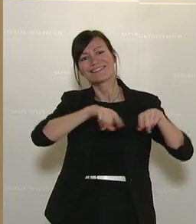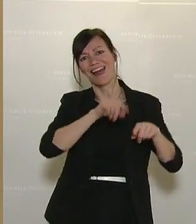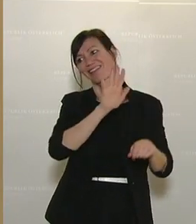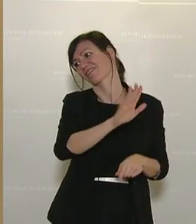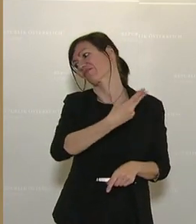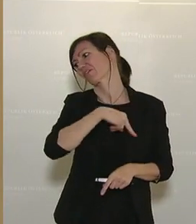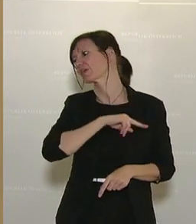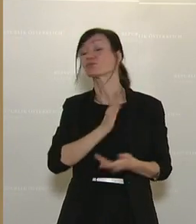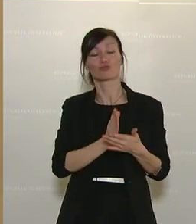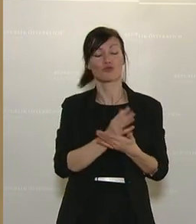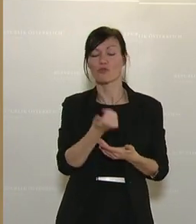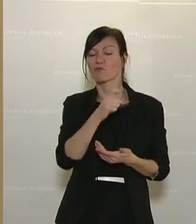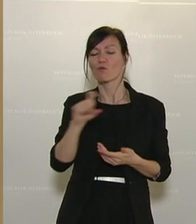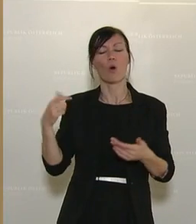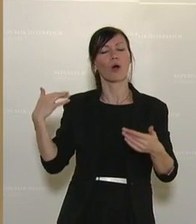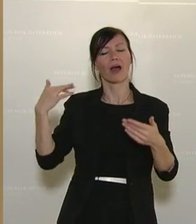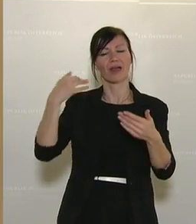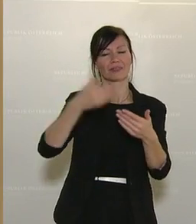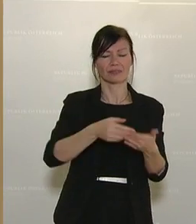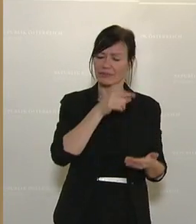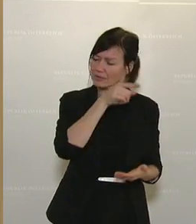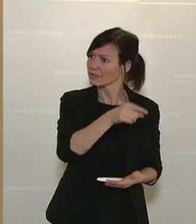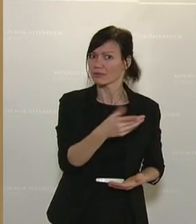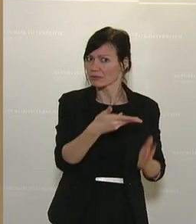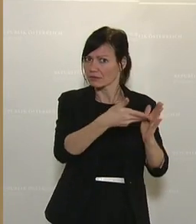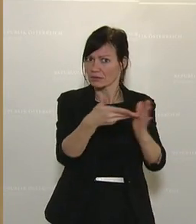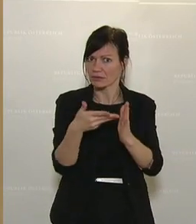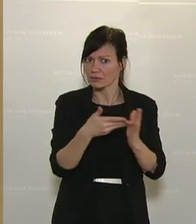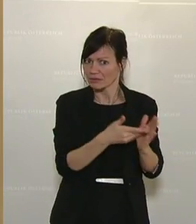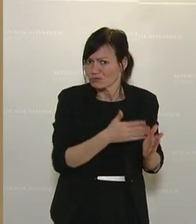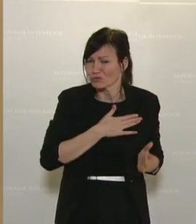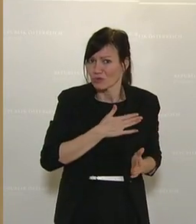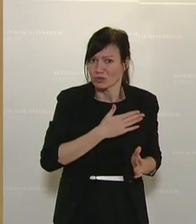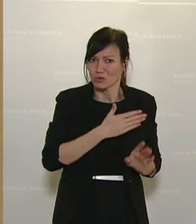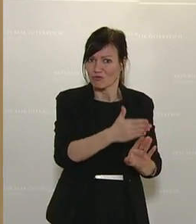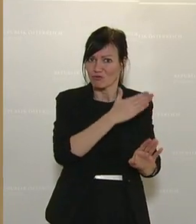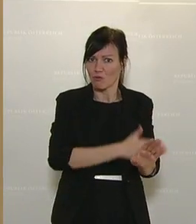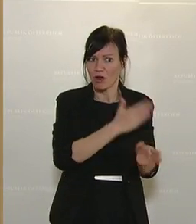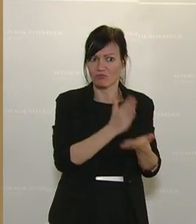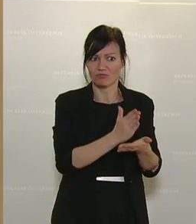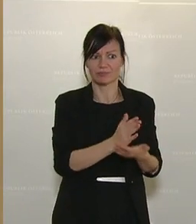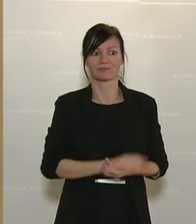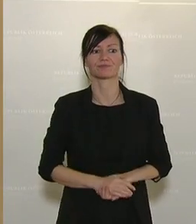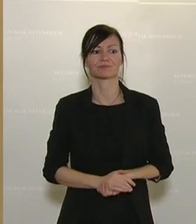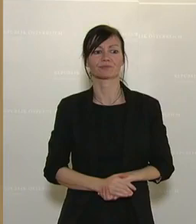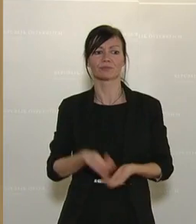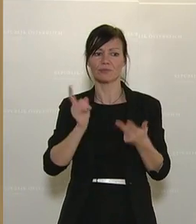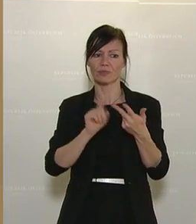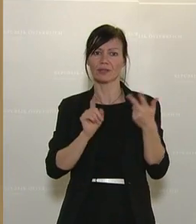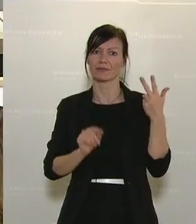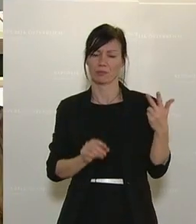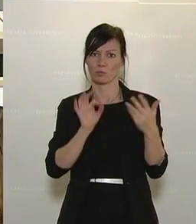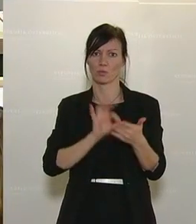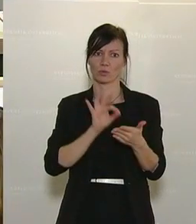getestet. Das war eine der ersten Maßnahmen, die man natürlich entsprechend gesetzt hat. Zum dritten, und das möchte ich schon auch wirklich